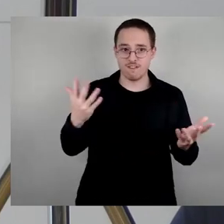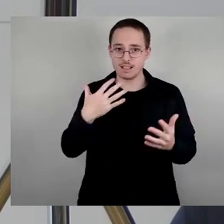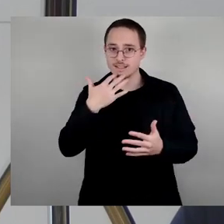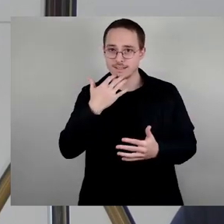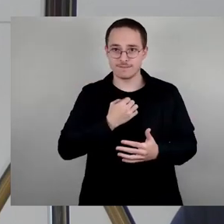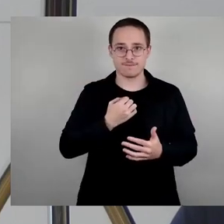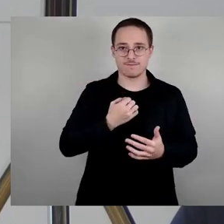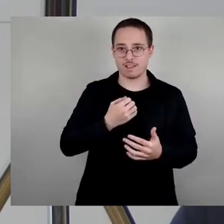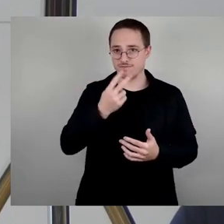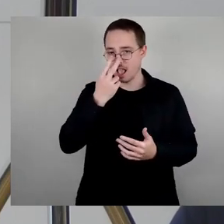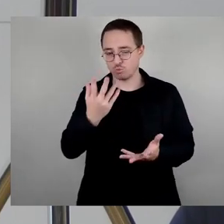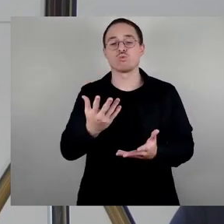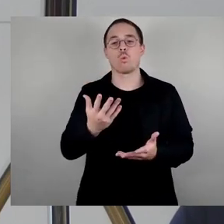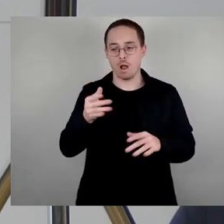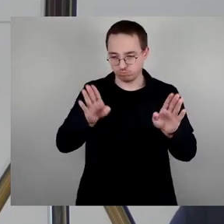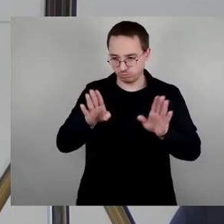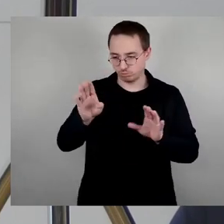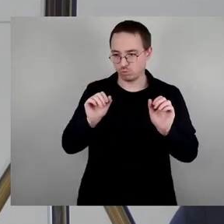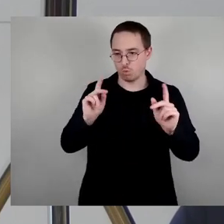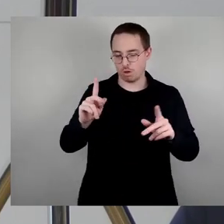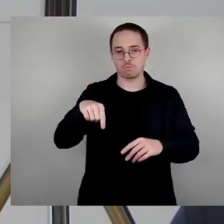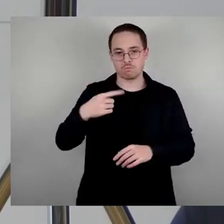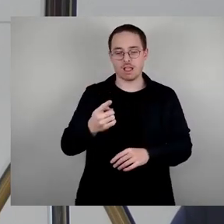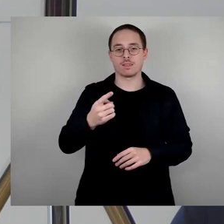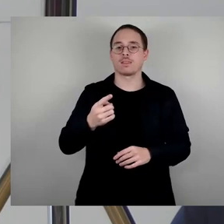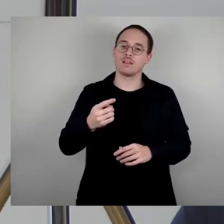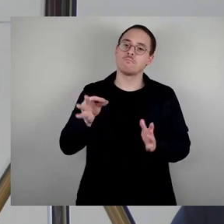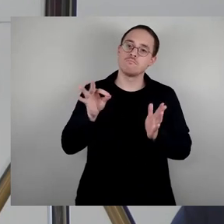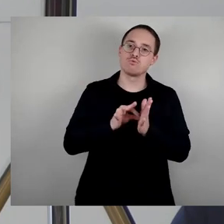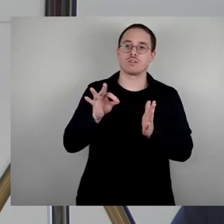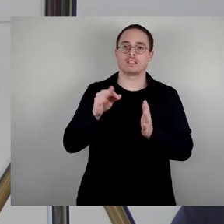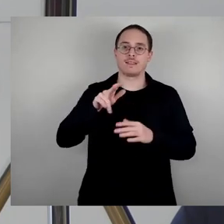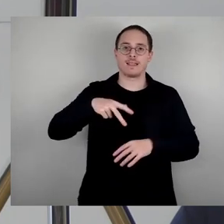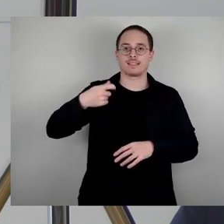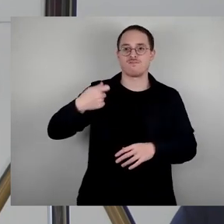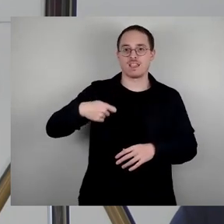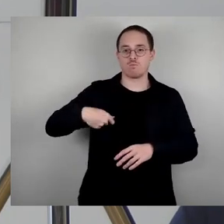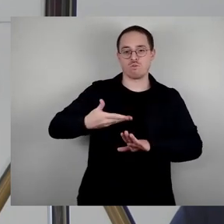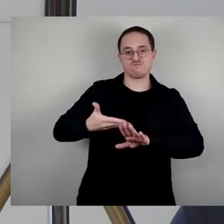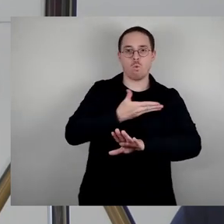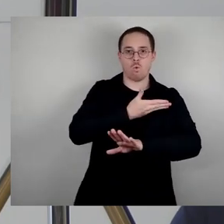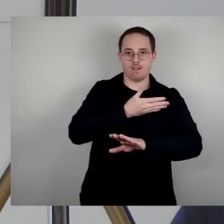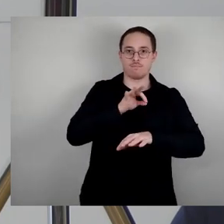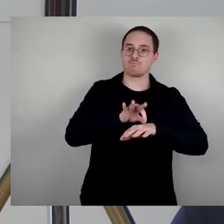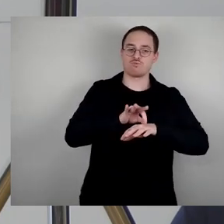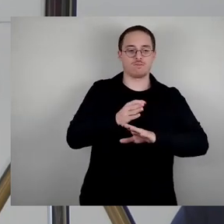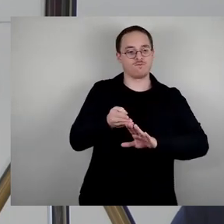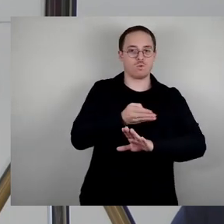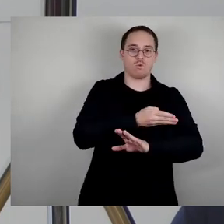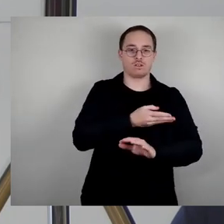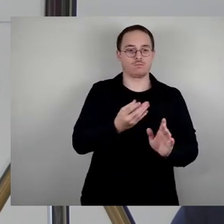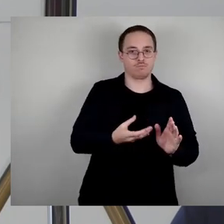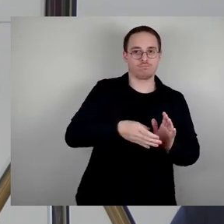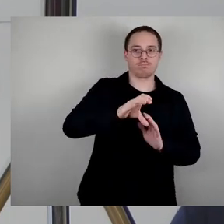sozusagen pünktlich vor dem 13. Februar errichtet. Es gab dann, ich glaube darauf ist die Frage von Frau Frohwieser,